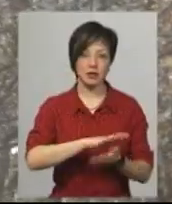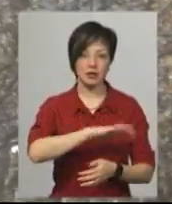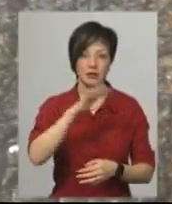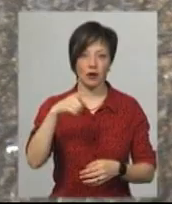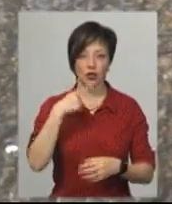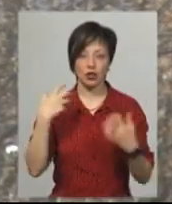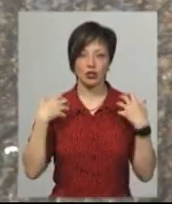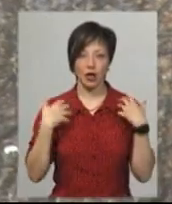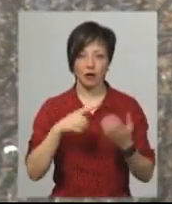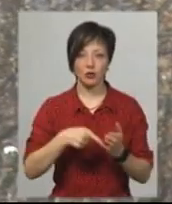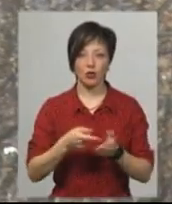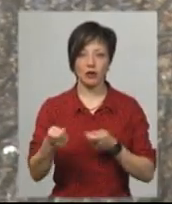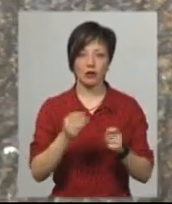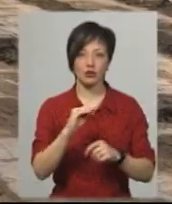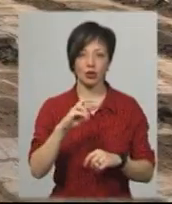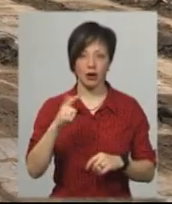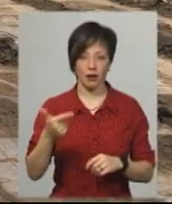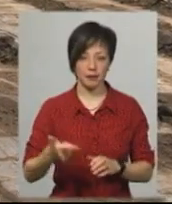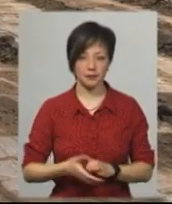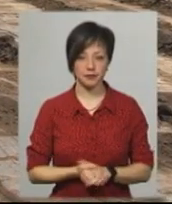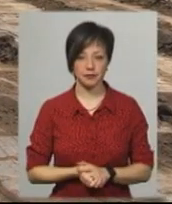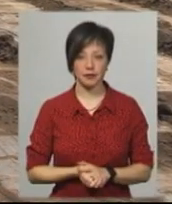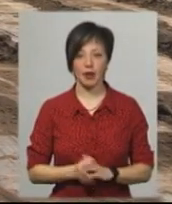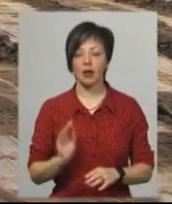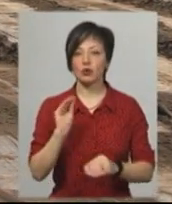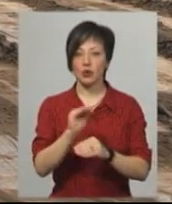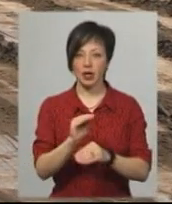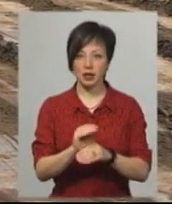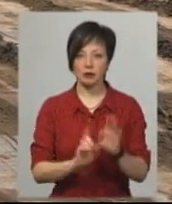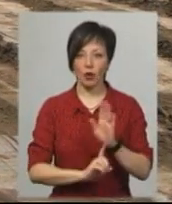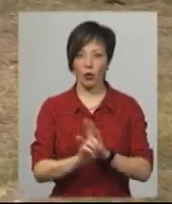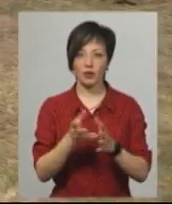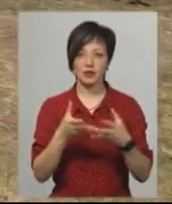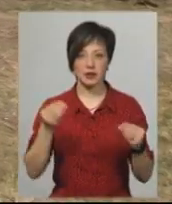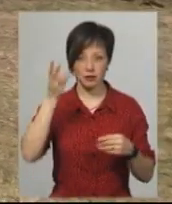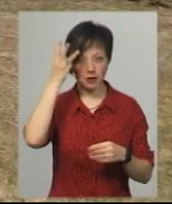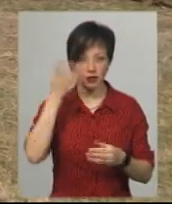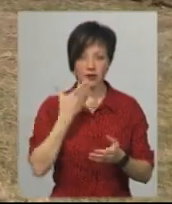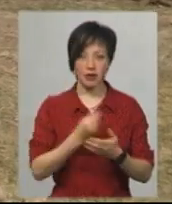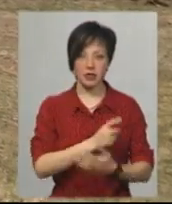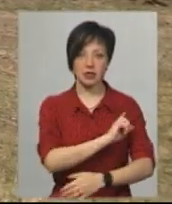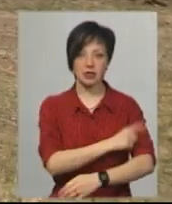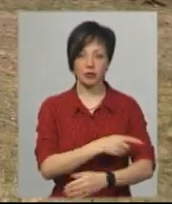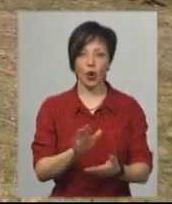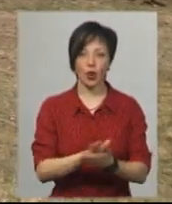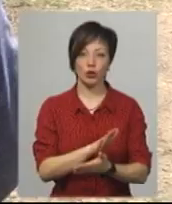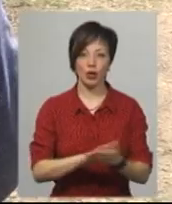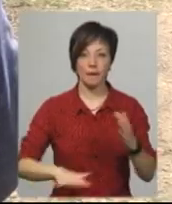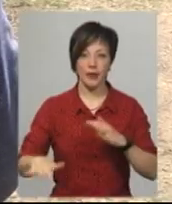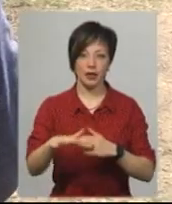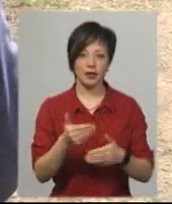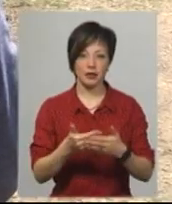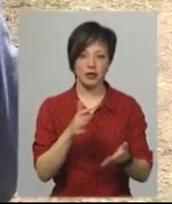міського управління житлово-комунального господарства Василь Новачок. Додає, з приходом весни хмельничани власними силами розчистили майданчик від сміття.